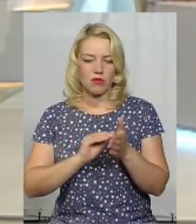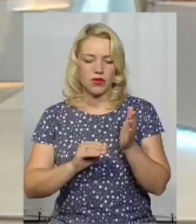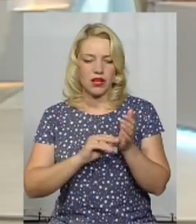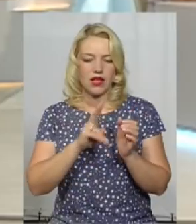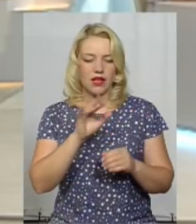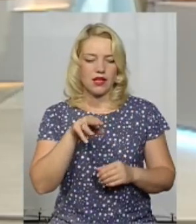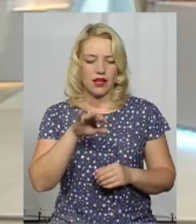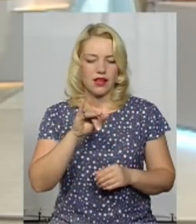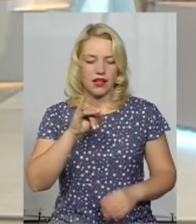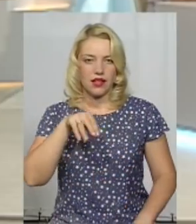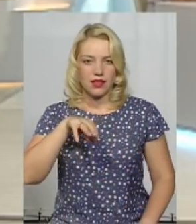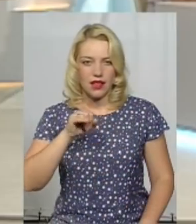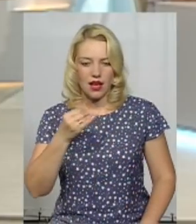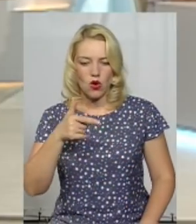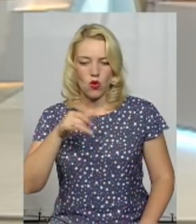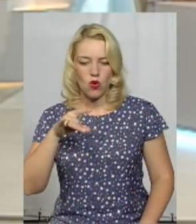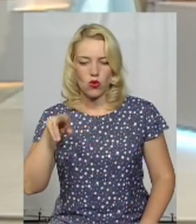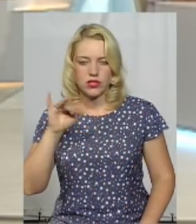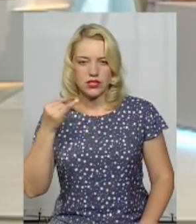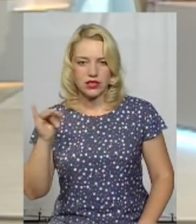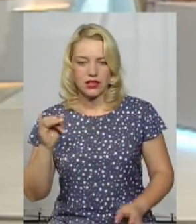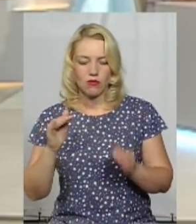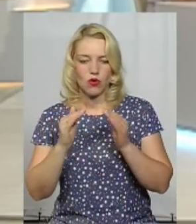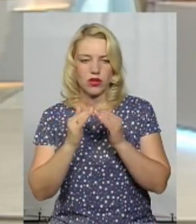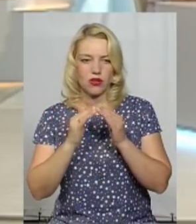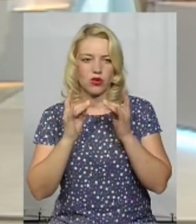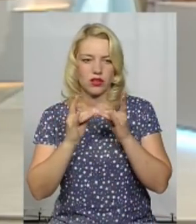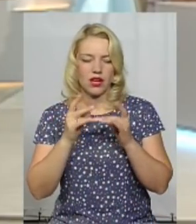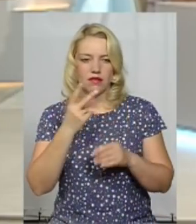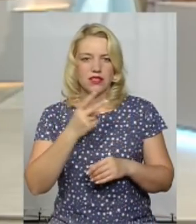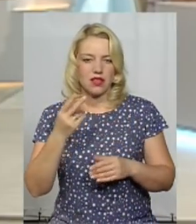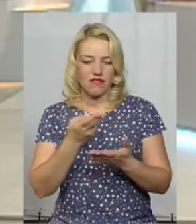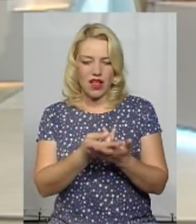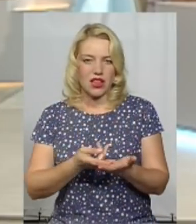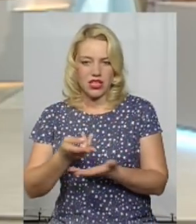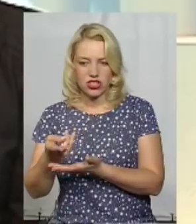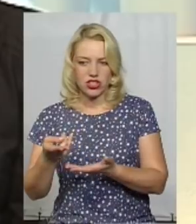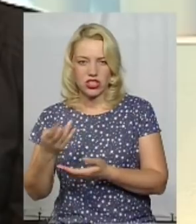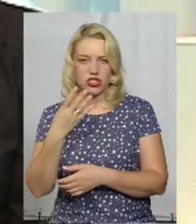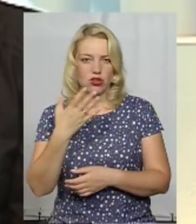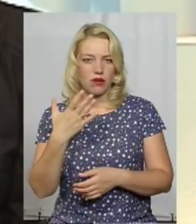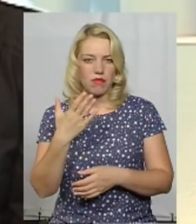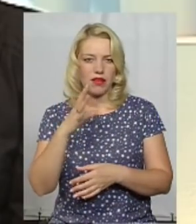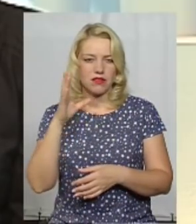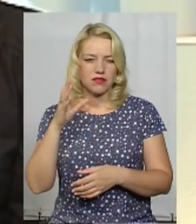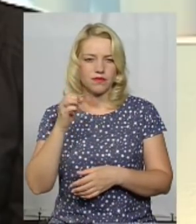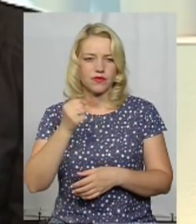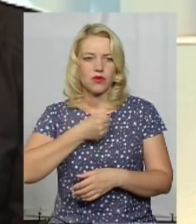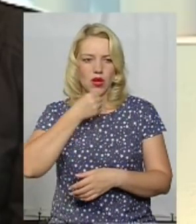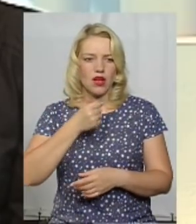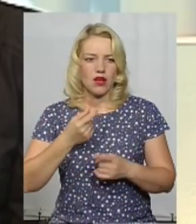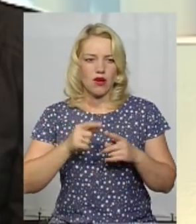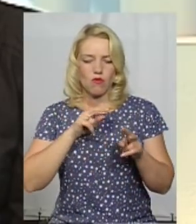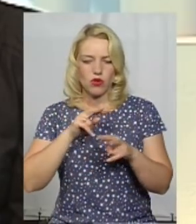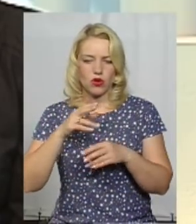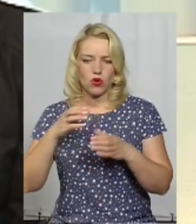будинок-інтернат. В інтернаті проживає 45 осіб похилого віку. Серед них 22 лежачих хворих. Моніторинг група приємно вражена.